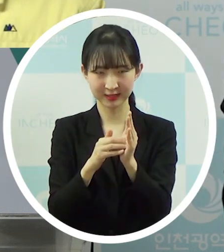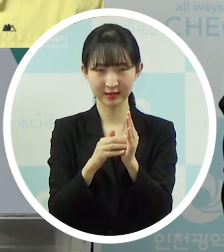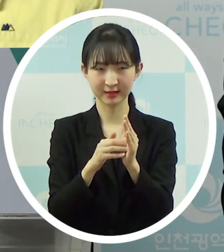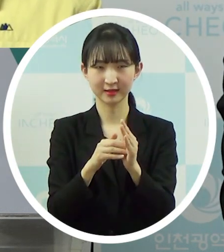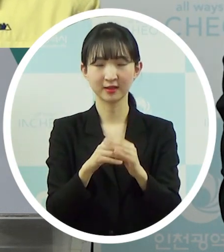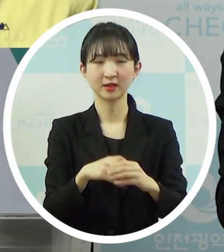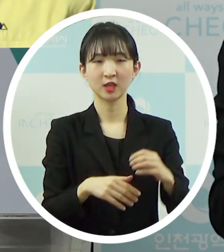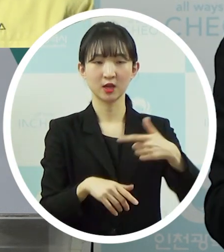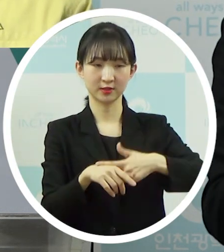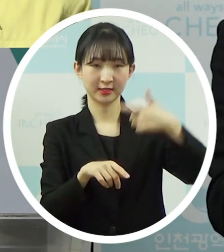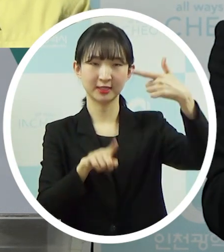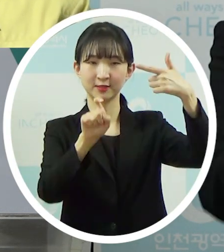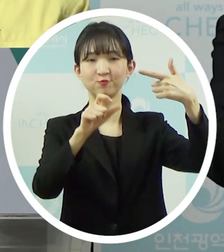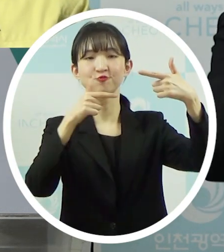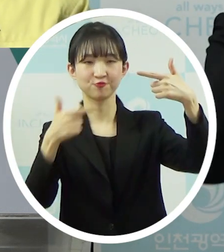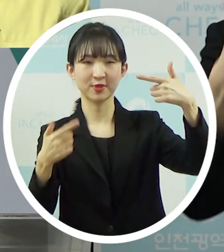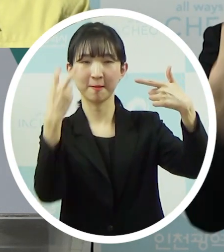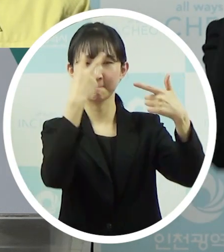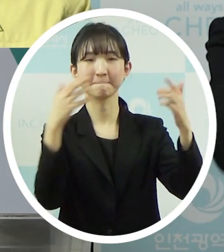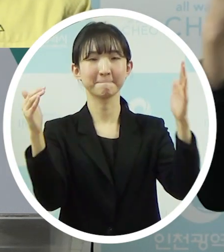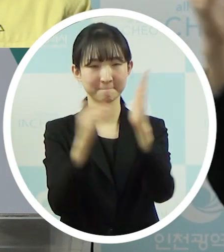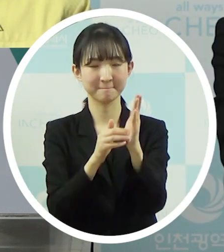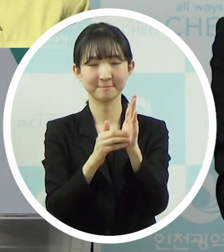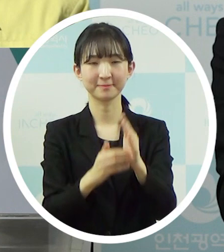16분에 완료된 사항이 되겠습니다.